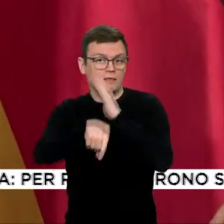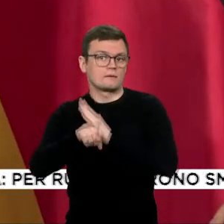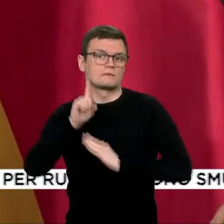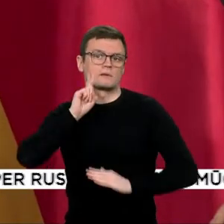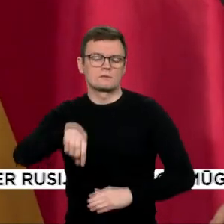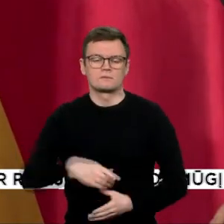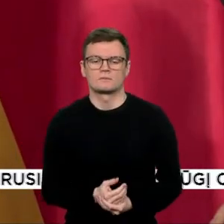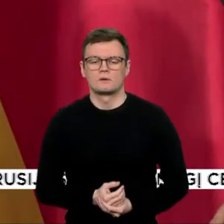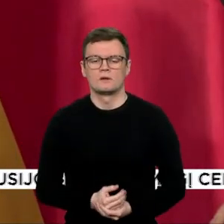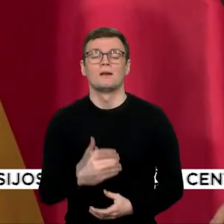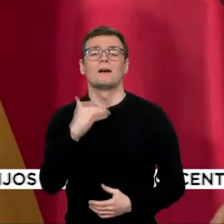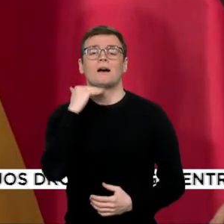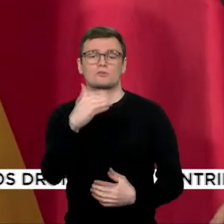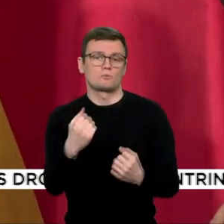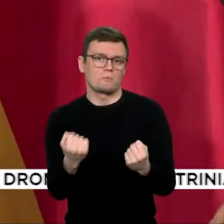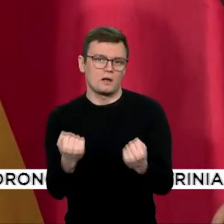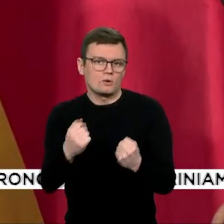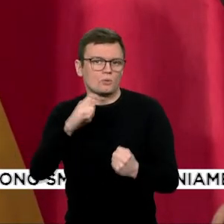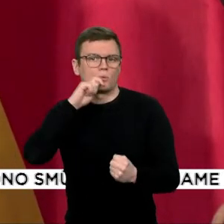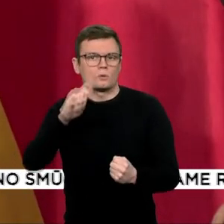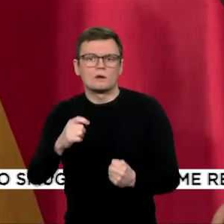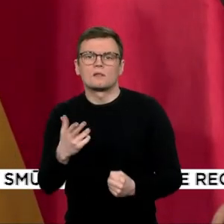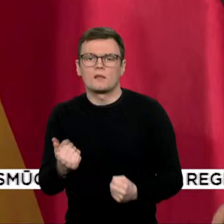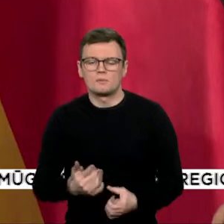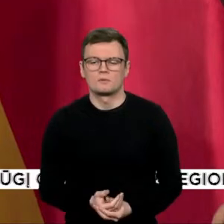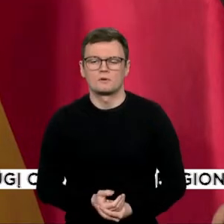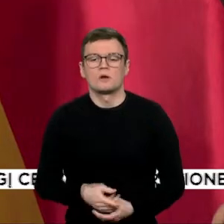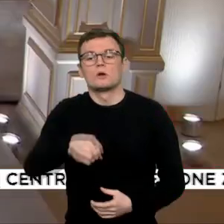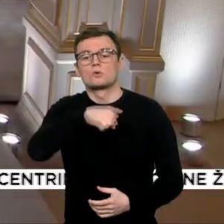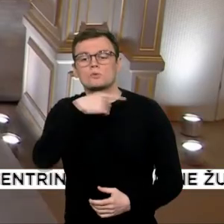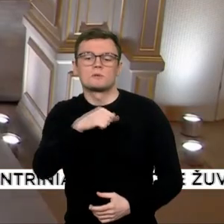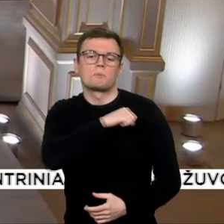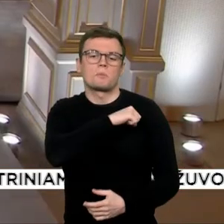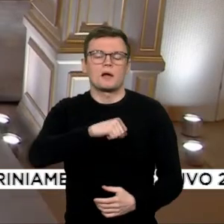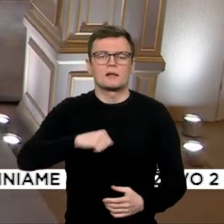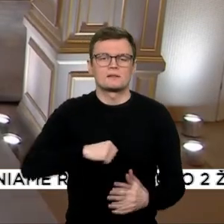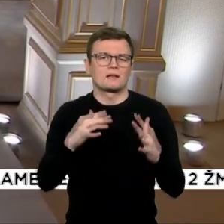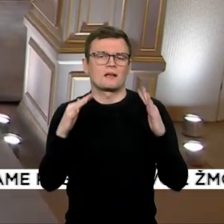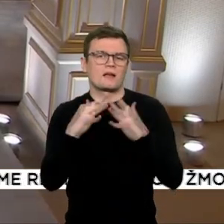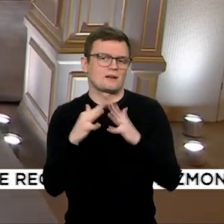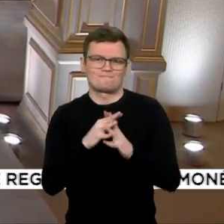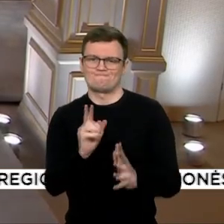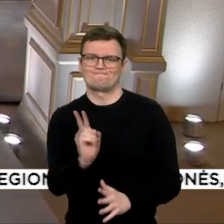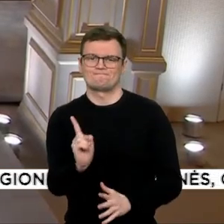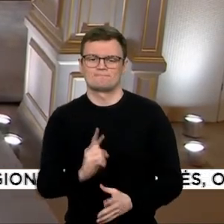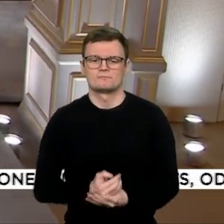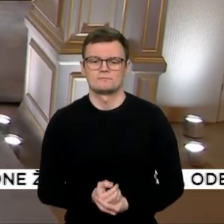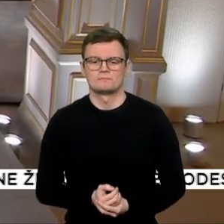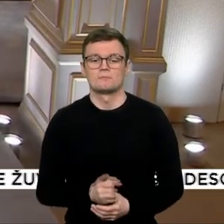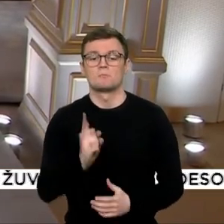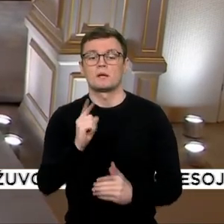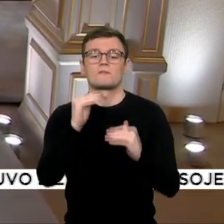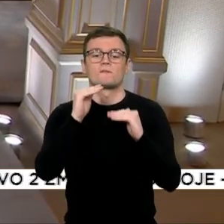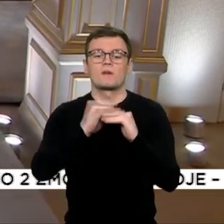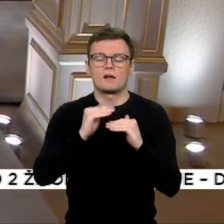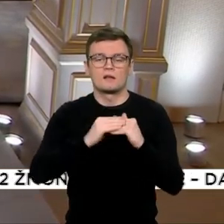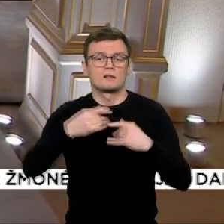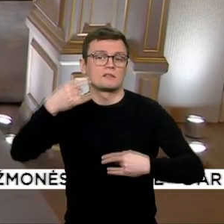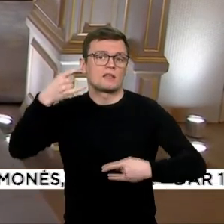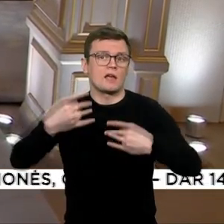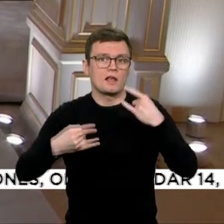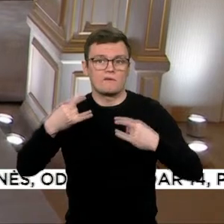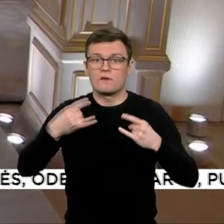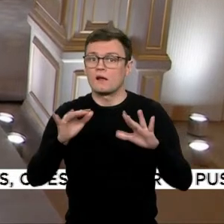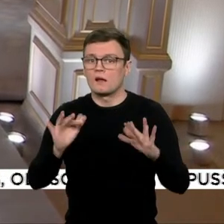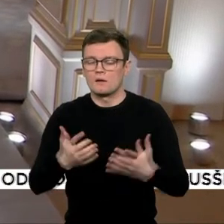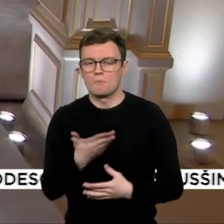kad remiame Ukrainą, bet ir aišku, kad su Rusija patys nekariaujame. Bet iš vakarėse per didžiasis televizijas Makronas